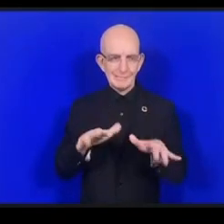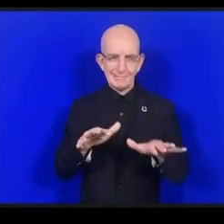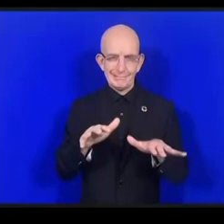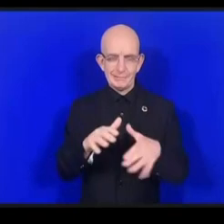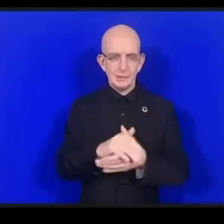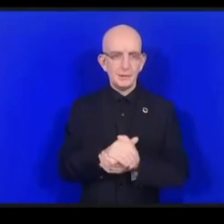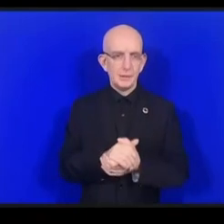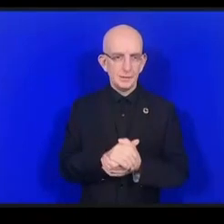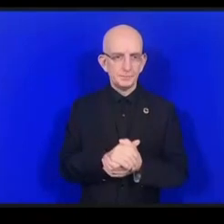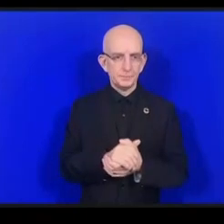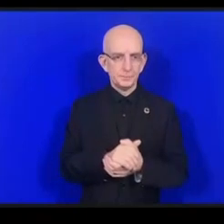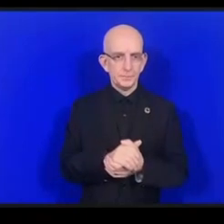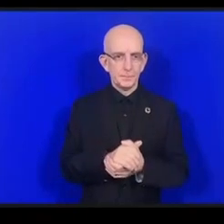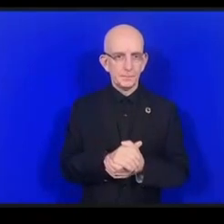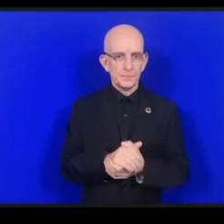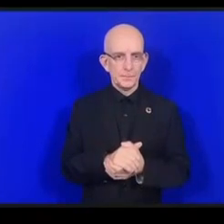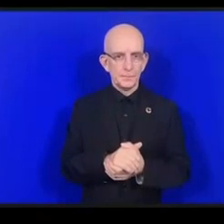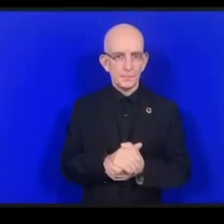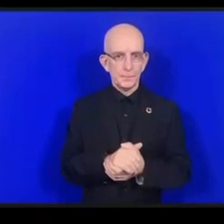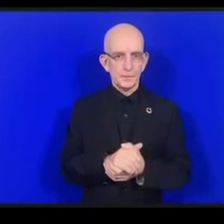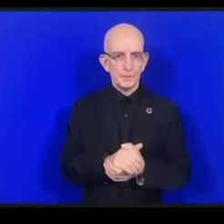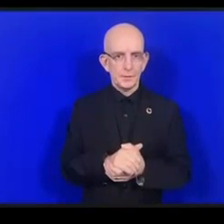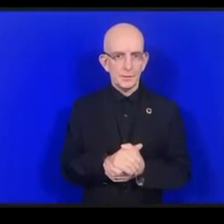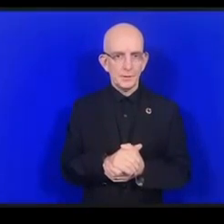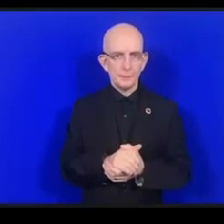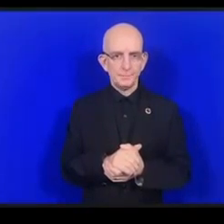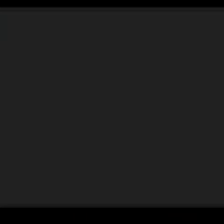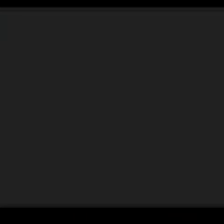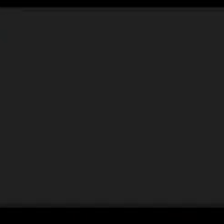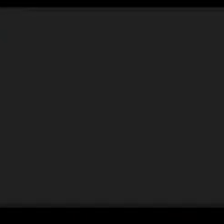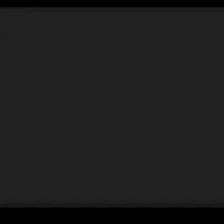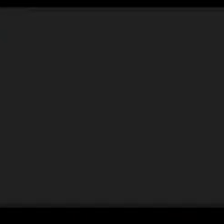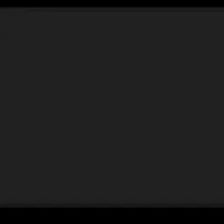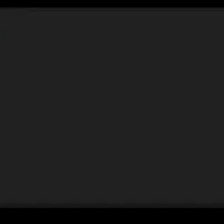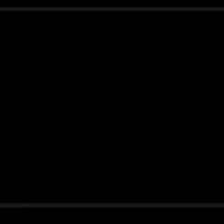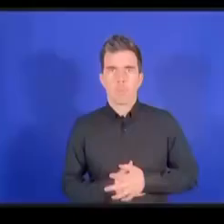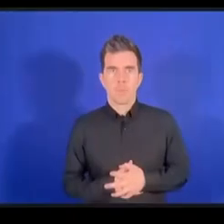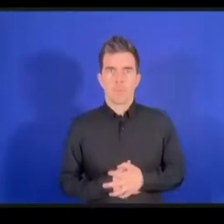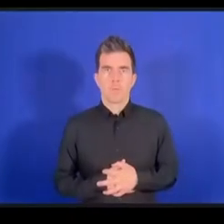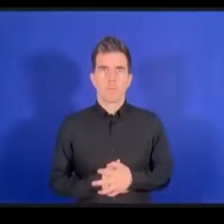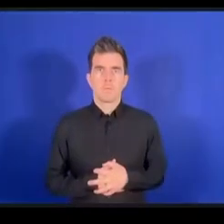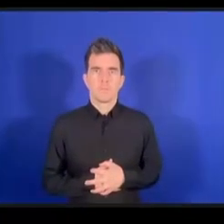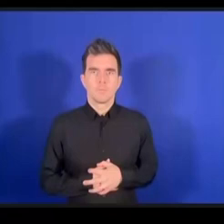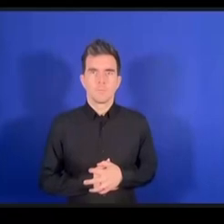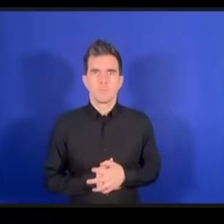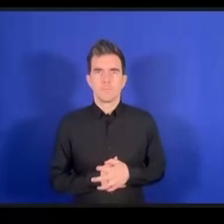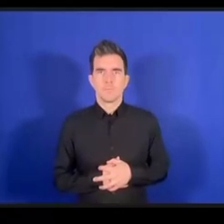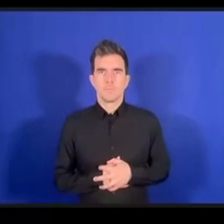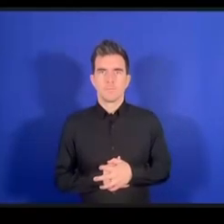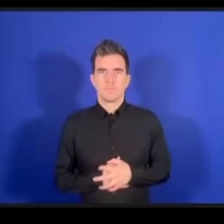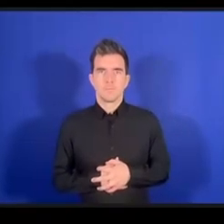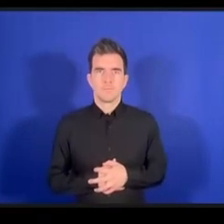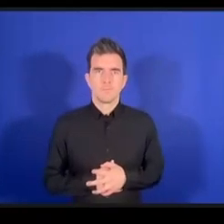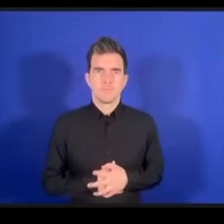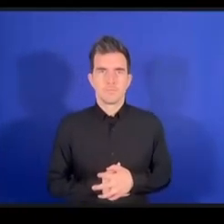في العالم شكرا وآمل أن تصغوا إلى رسالتي شكرا